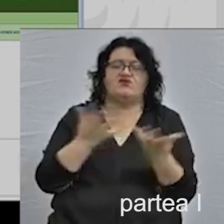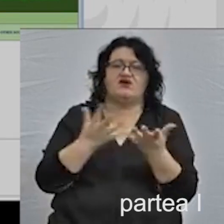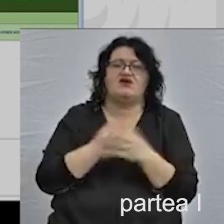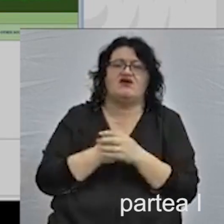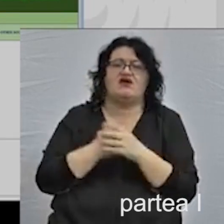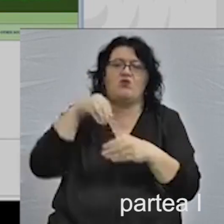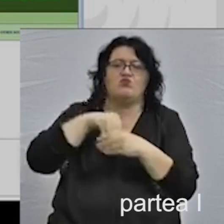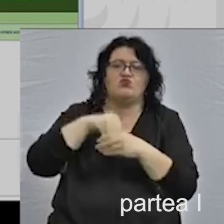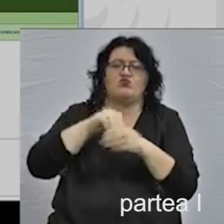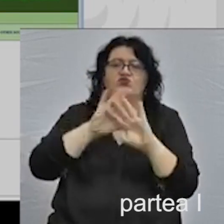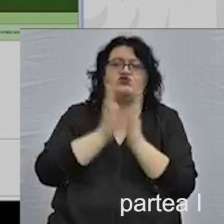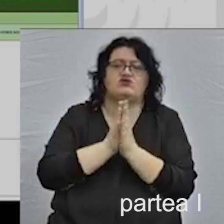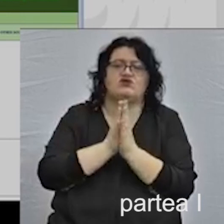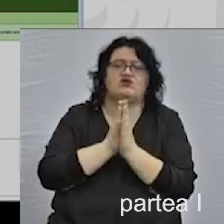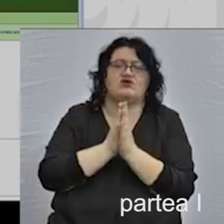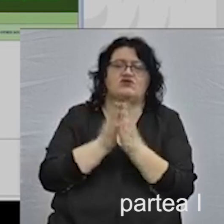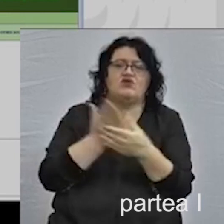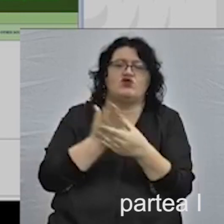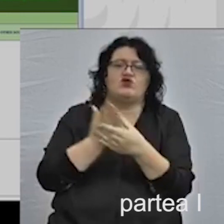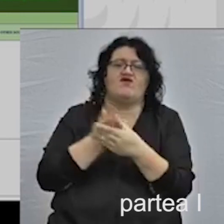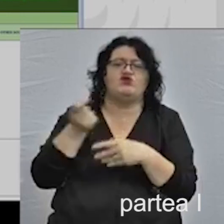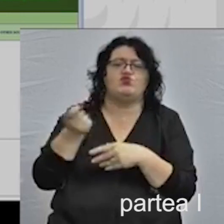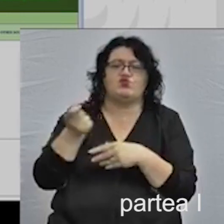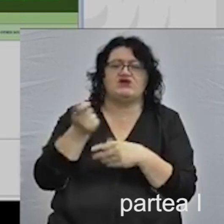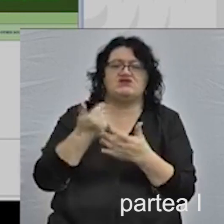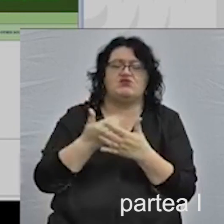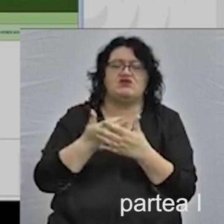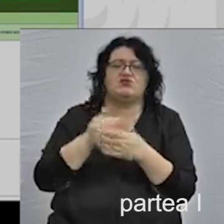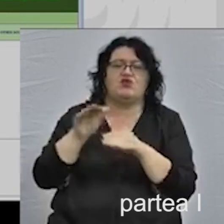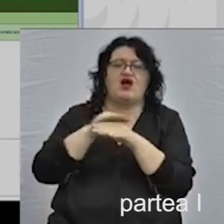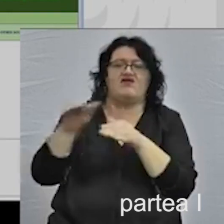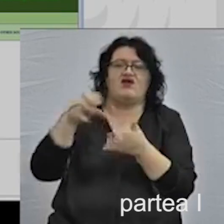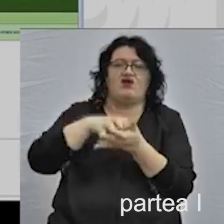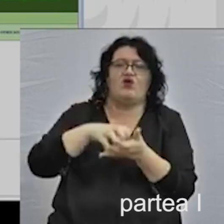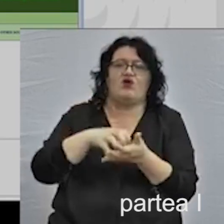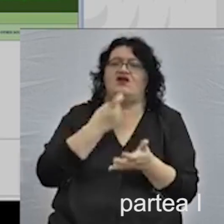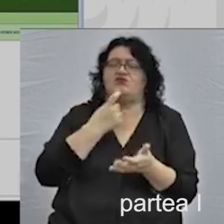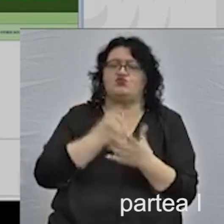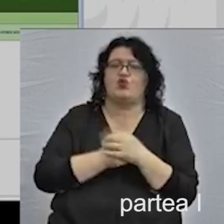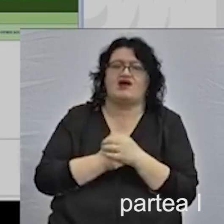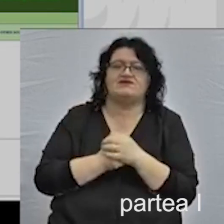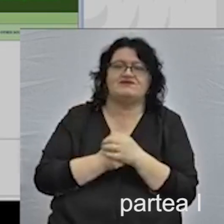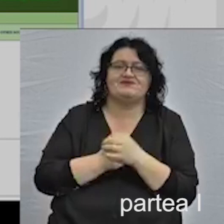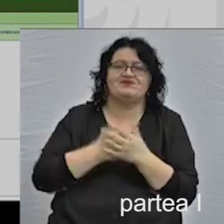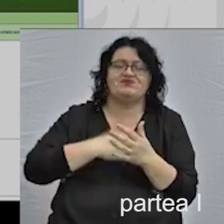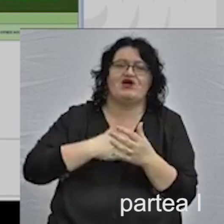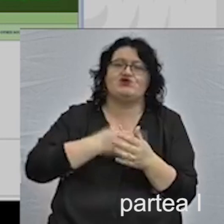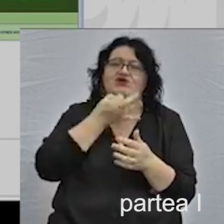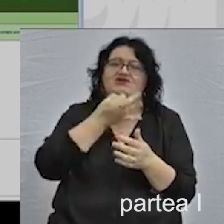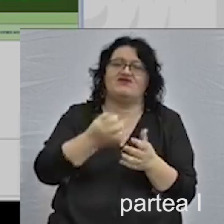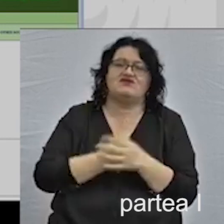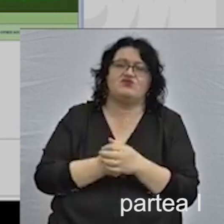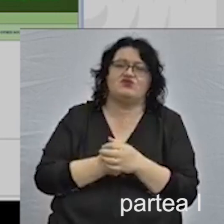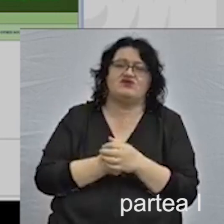le-am înglobat apoi într-un portofoliu turistic la nivel local. Aș dori să vă spun